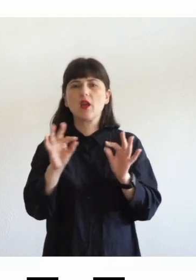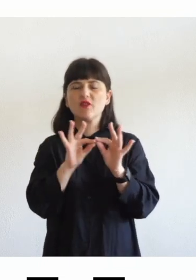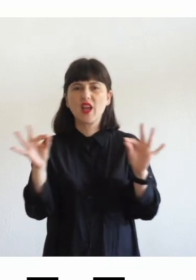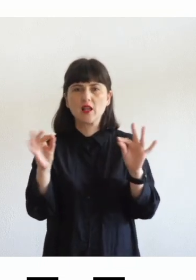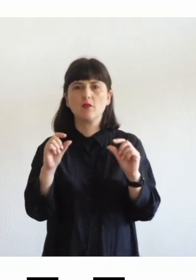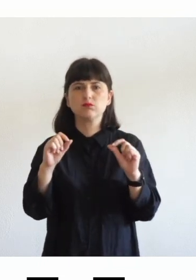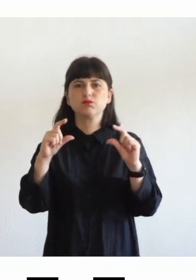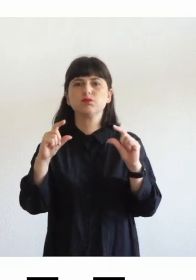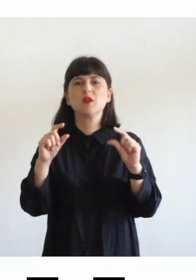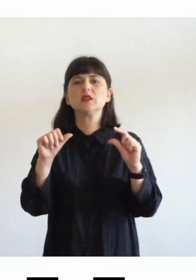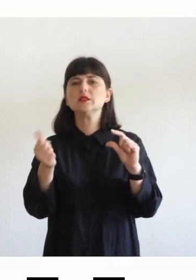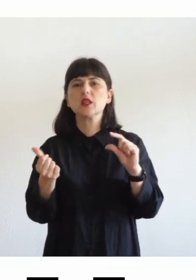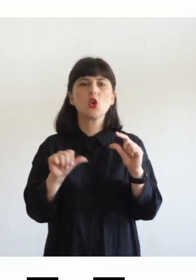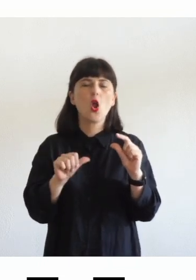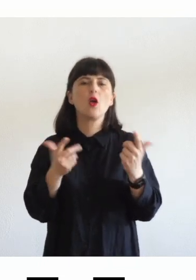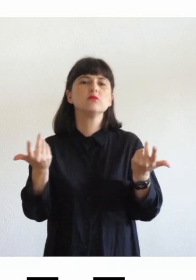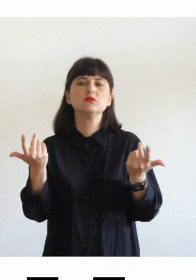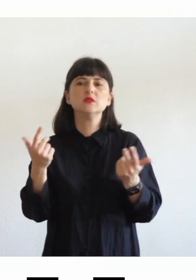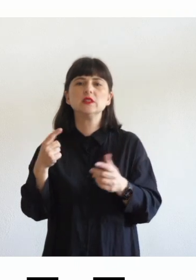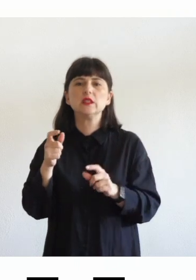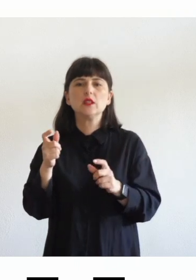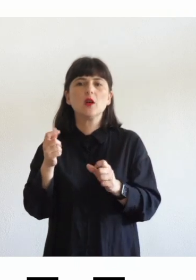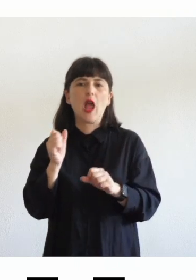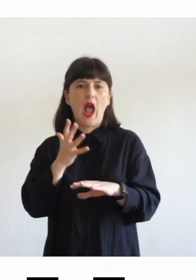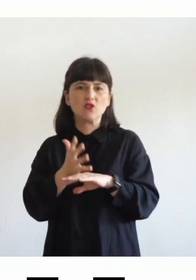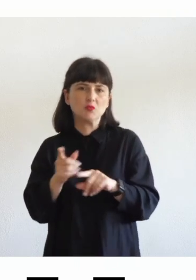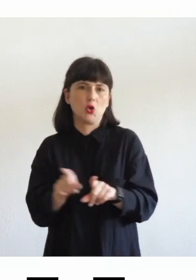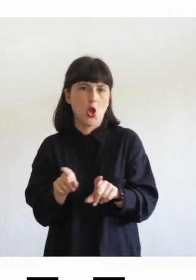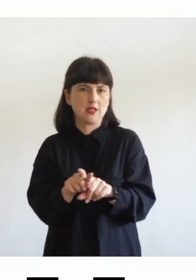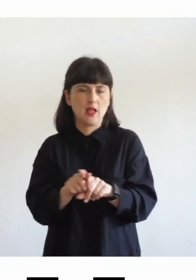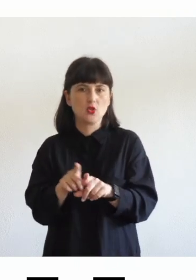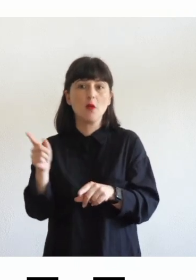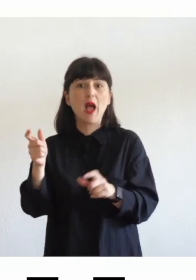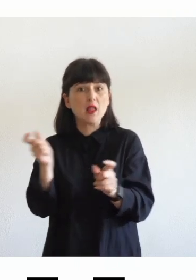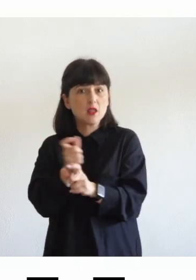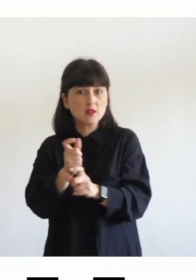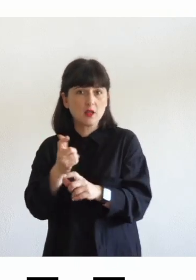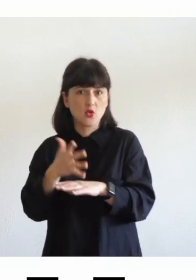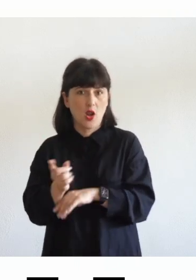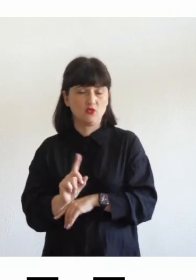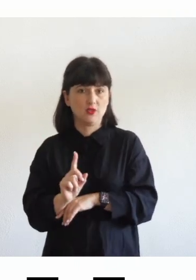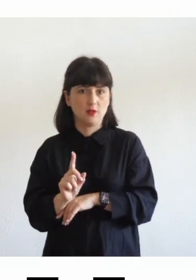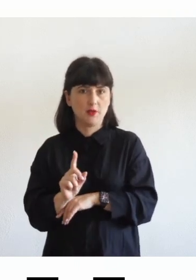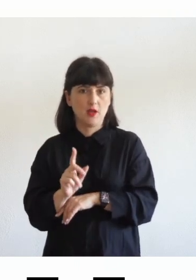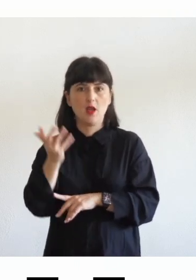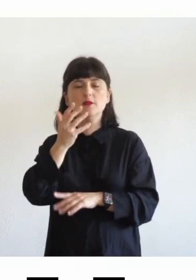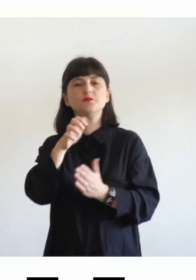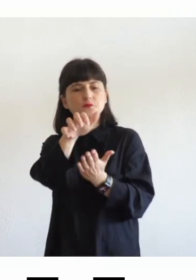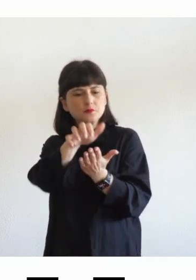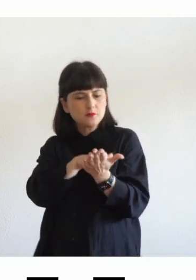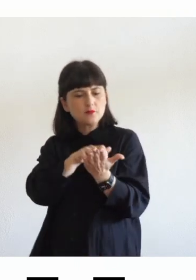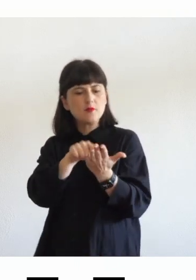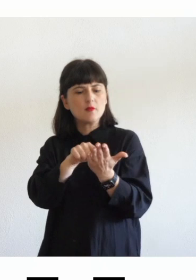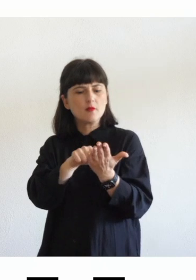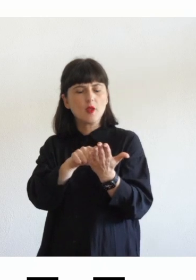senza è accessibile lo stesso per lo studente con dislessia no pensate un attimo ai libri di testo quanto è significativa la parola chiave